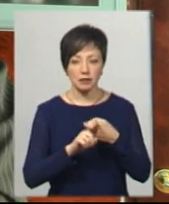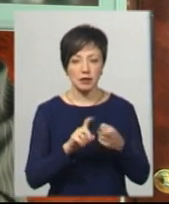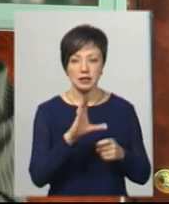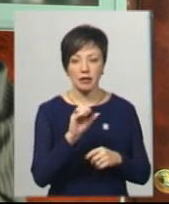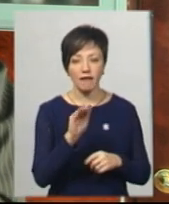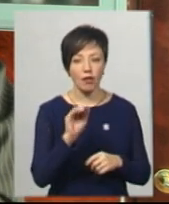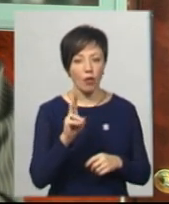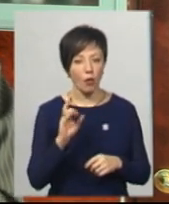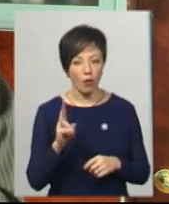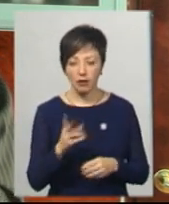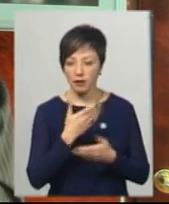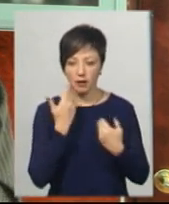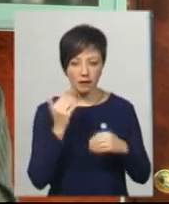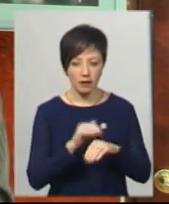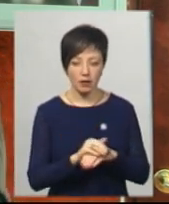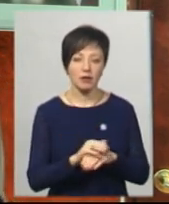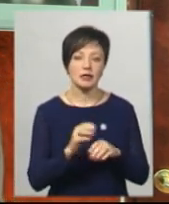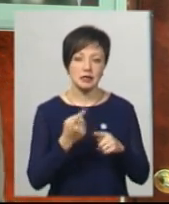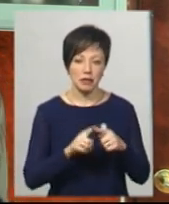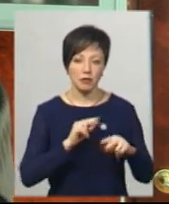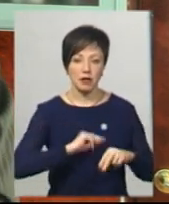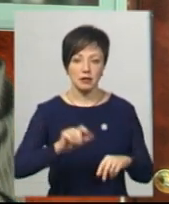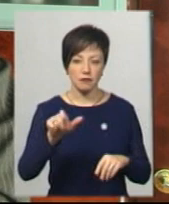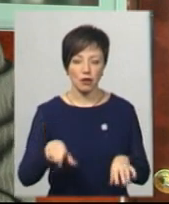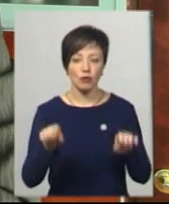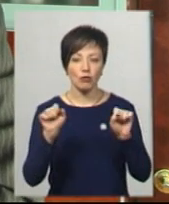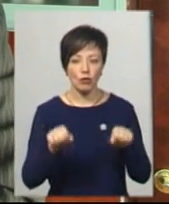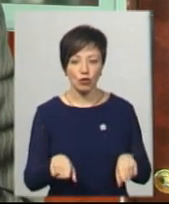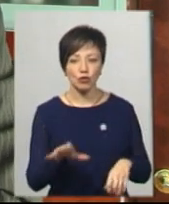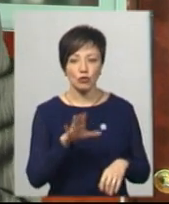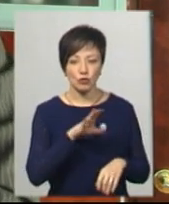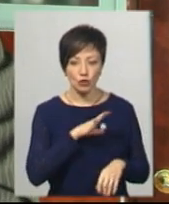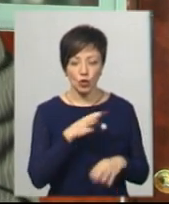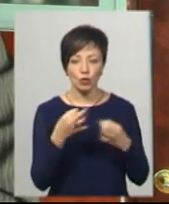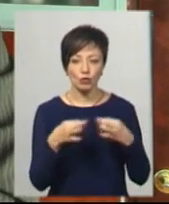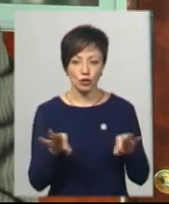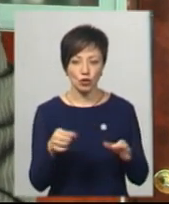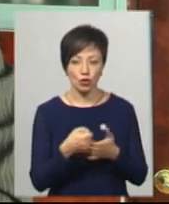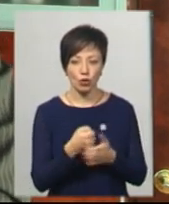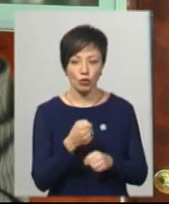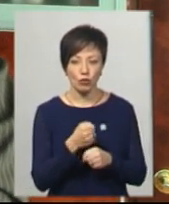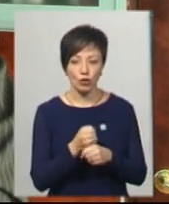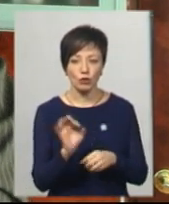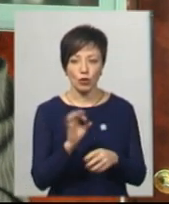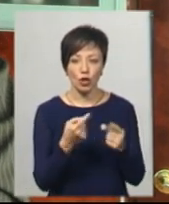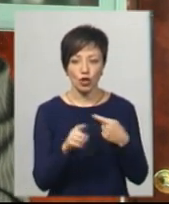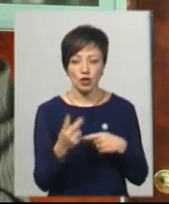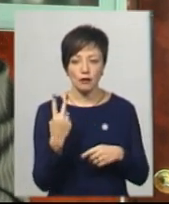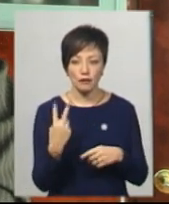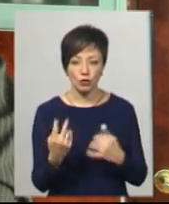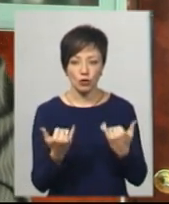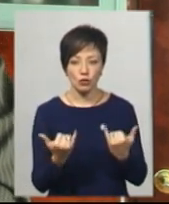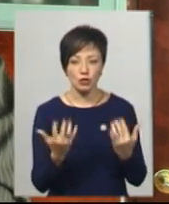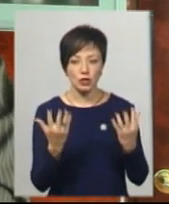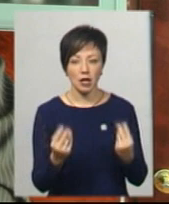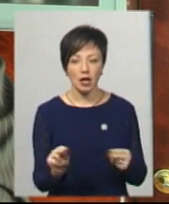виявлений, тому без всяких застережень даний працівник може бути вже допущений до роботи. Стосовно інших двох, на сьогоднішній